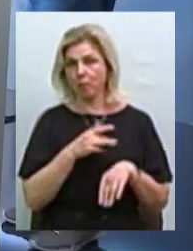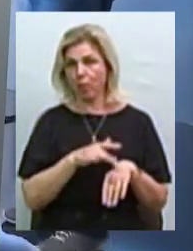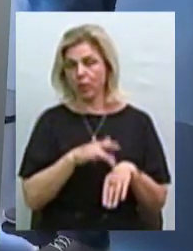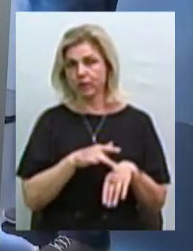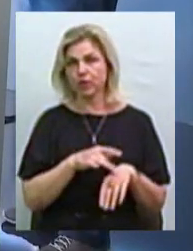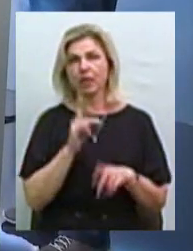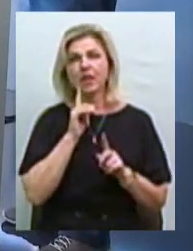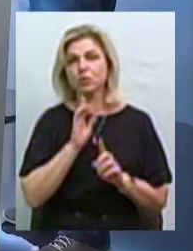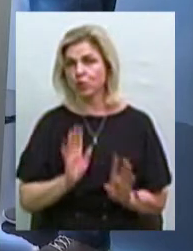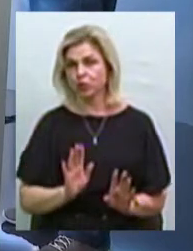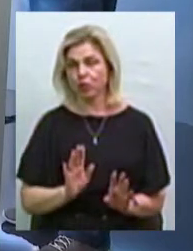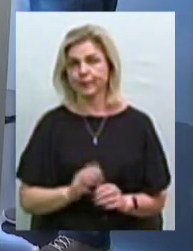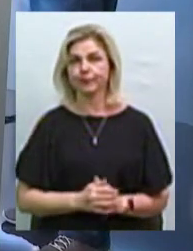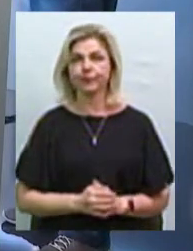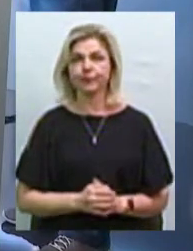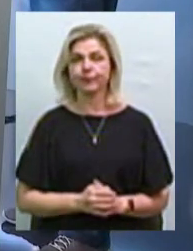незручно.